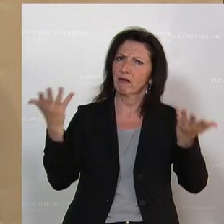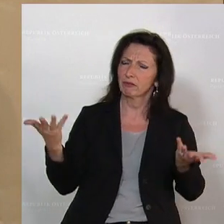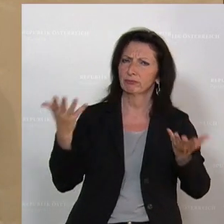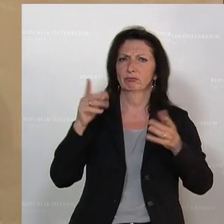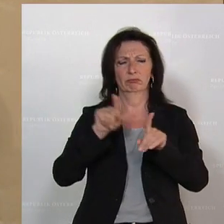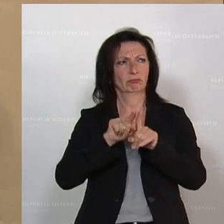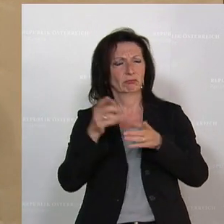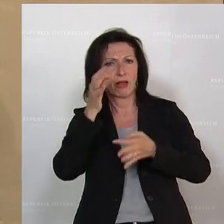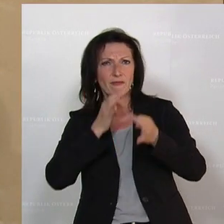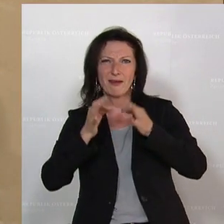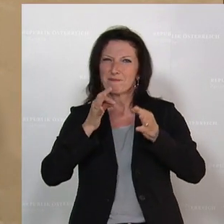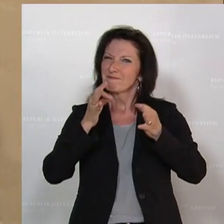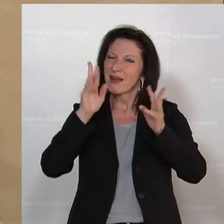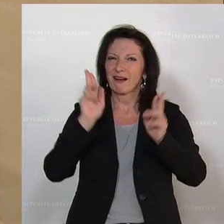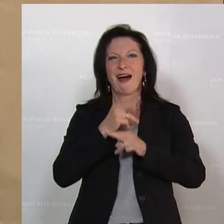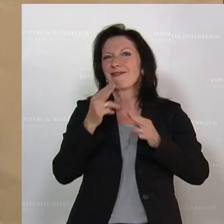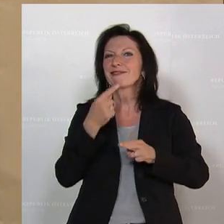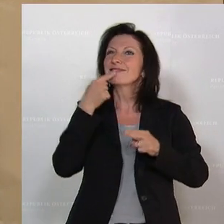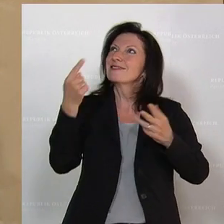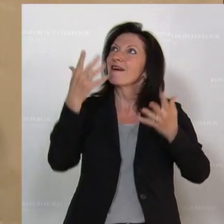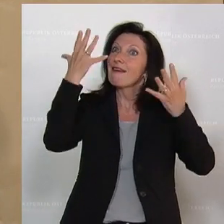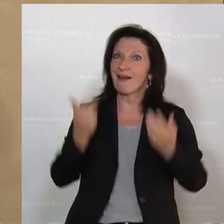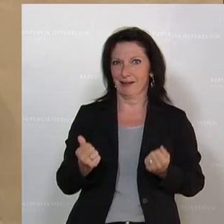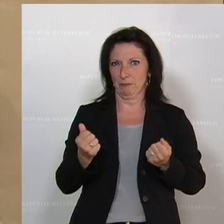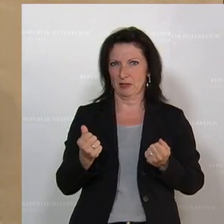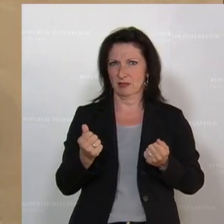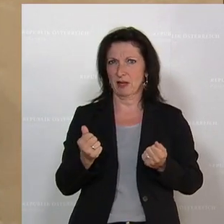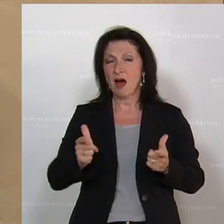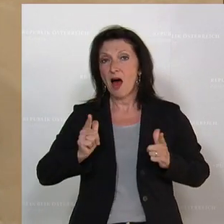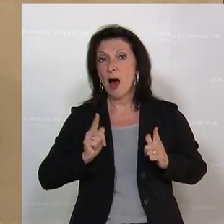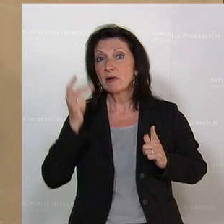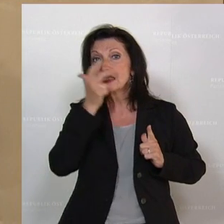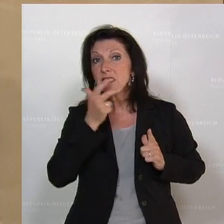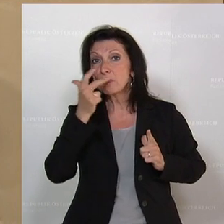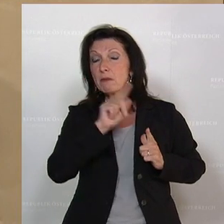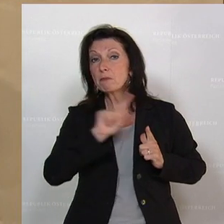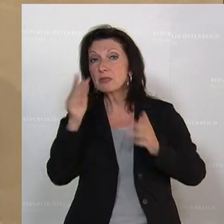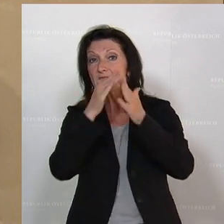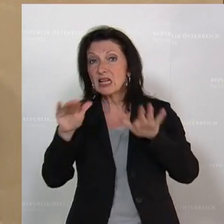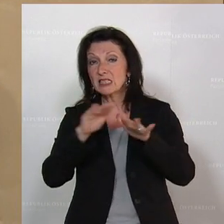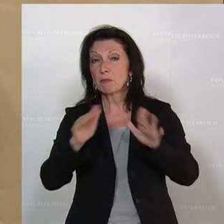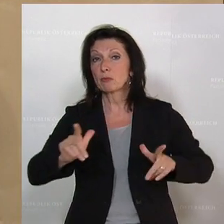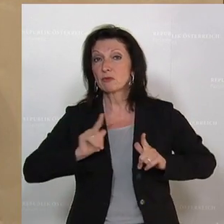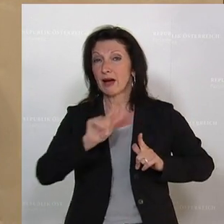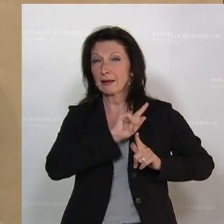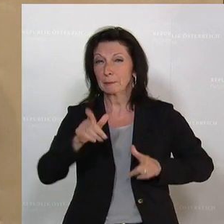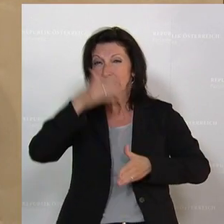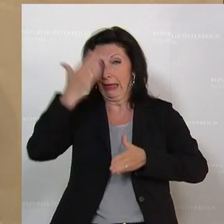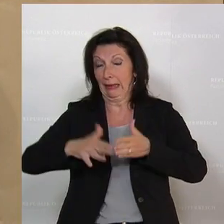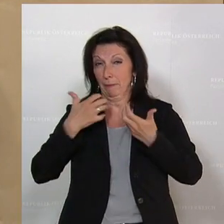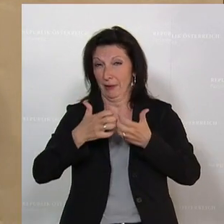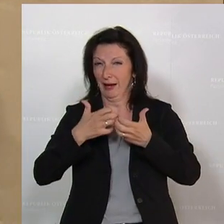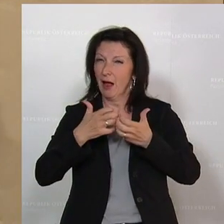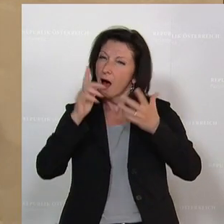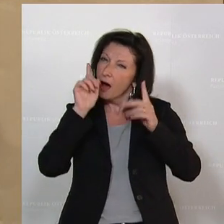noch nicht Bilanz ziehen, das werden wir im September, spätestens im Dezember machen, wenn der Endbericht vorliegt, aber man